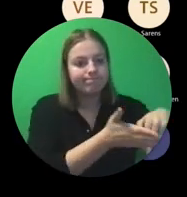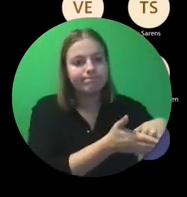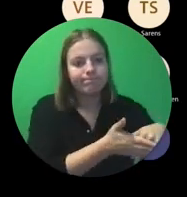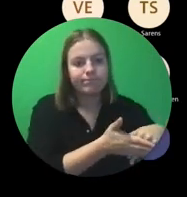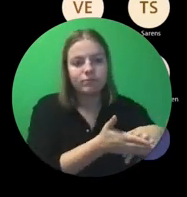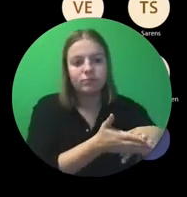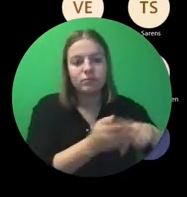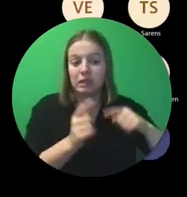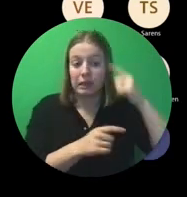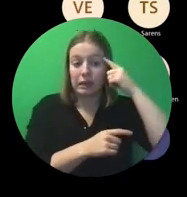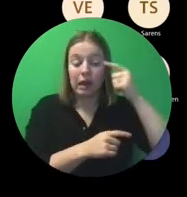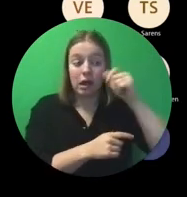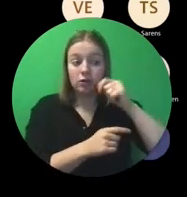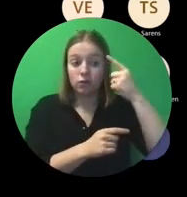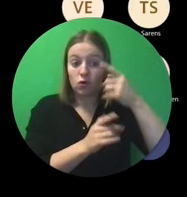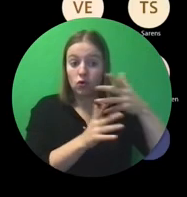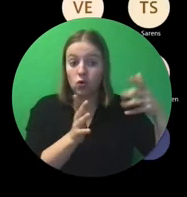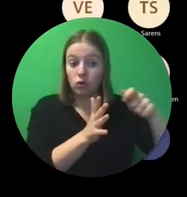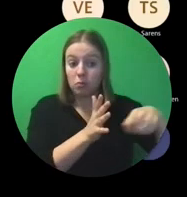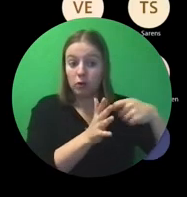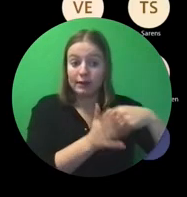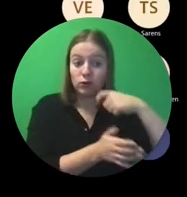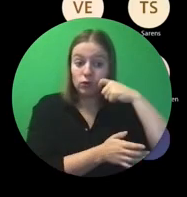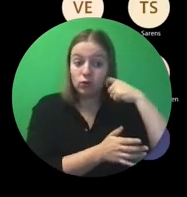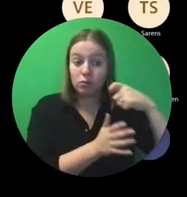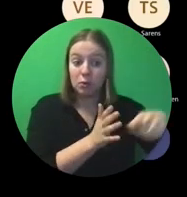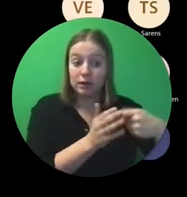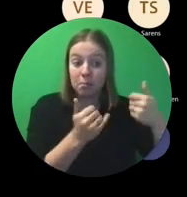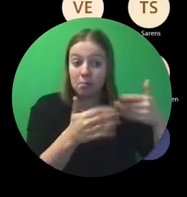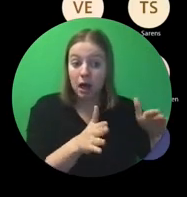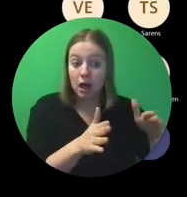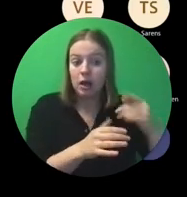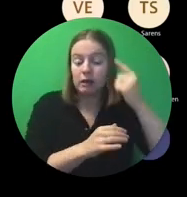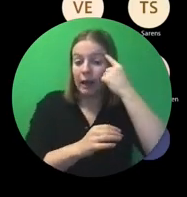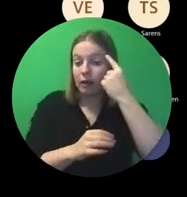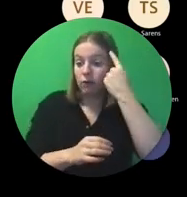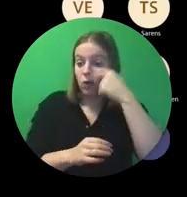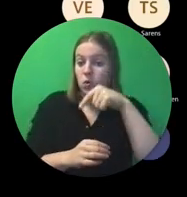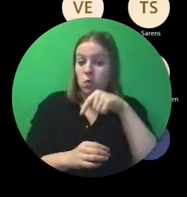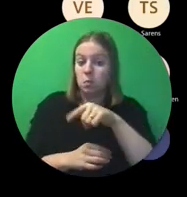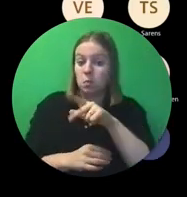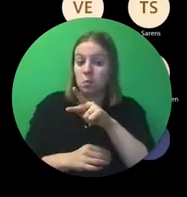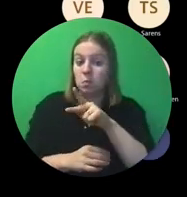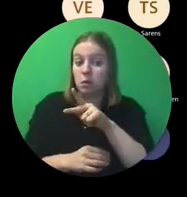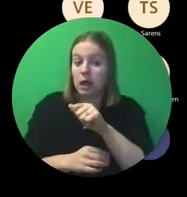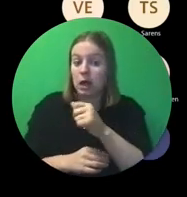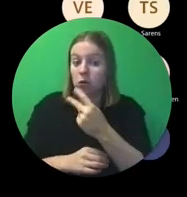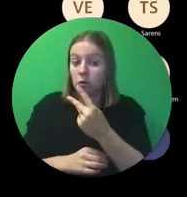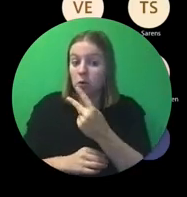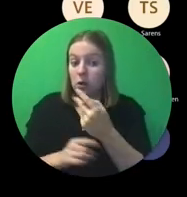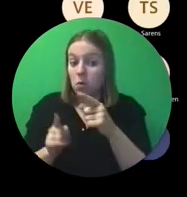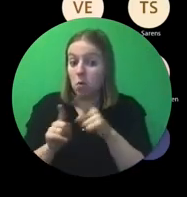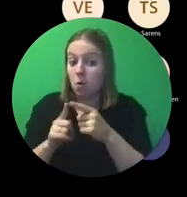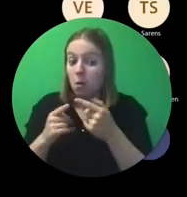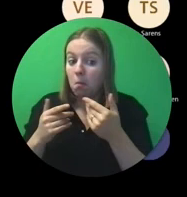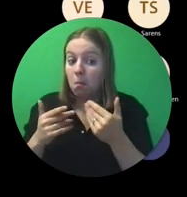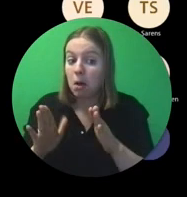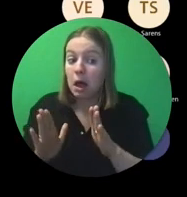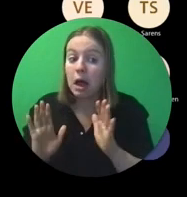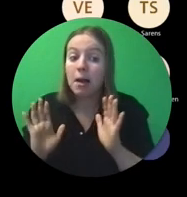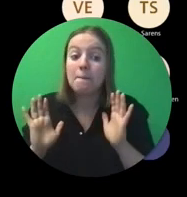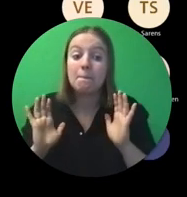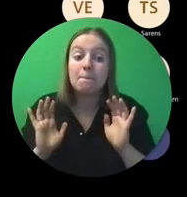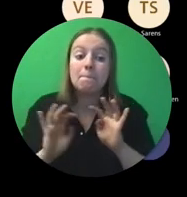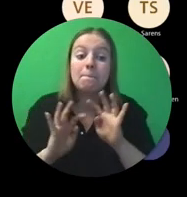Dan denk ik, als dat oké is voor de grote, duurdere projecten, dan lijkt me dat ook voldoende bij deze